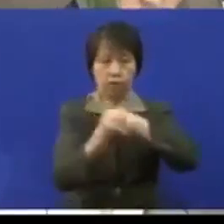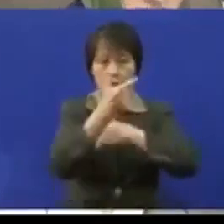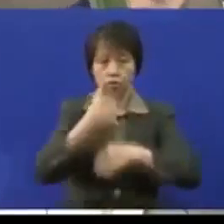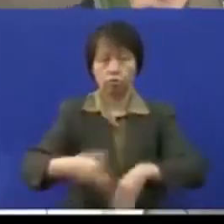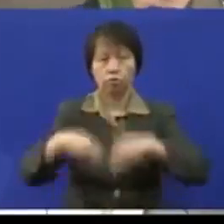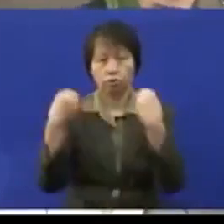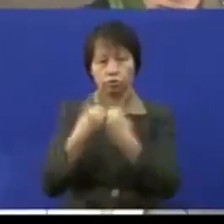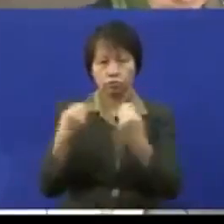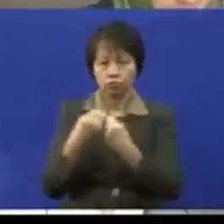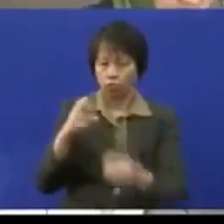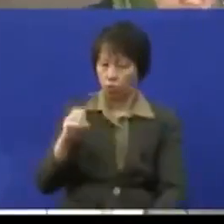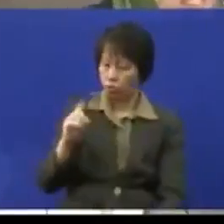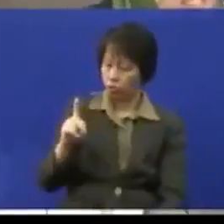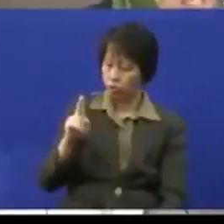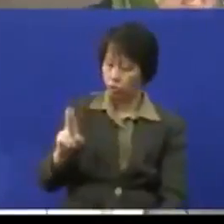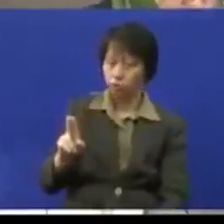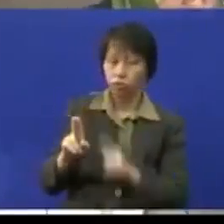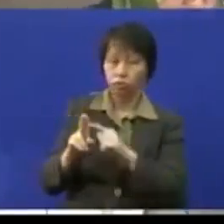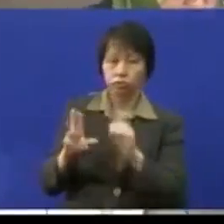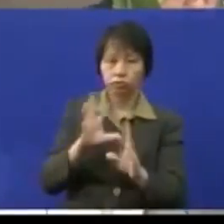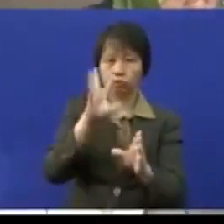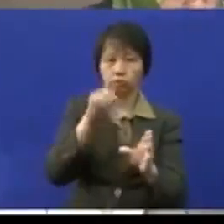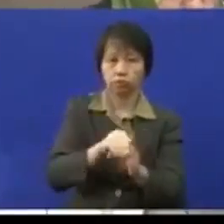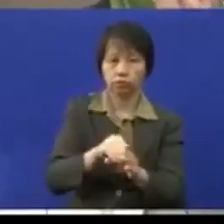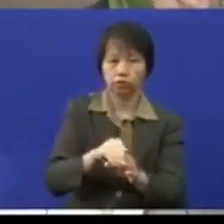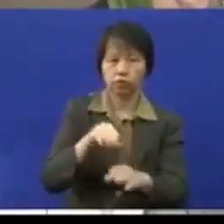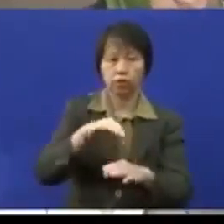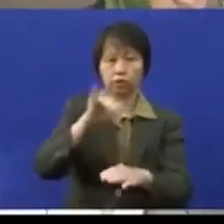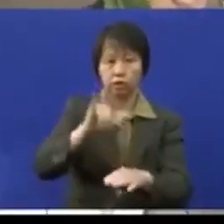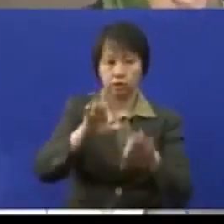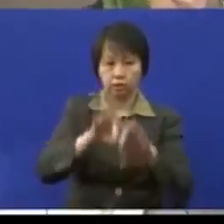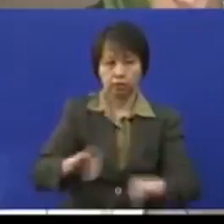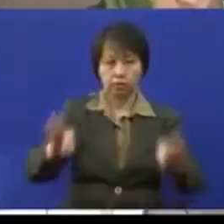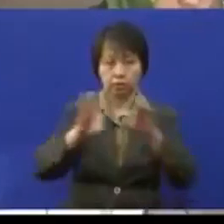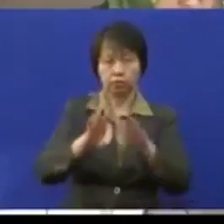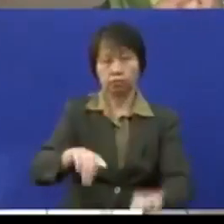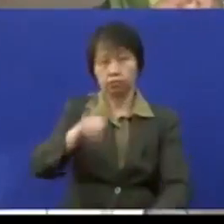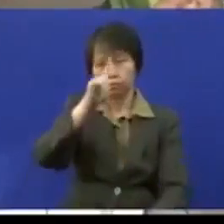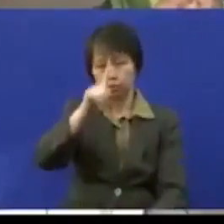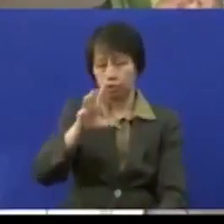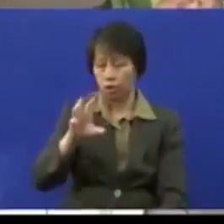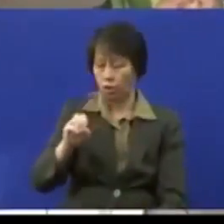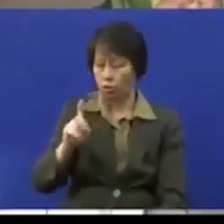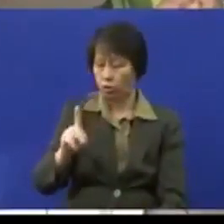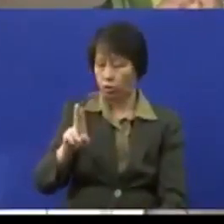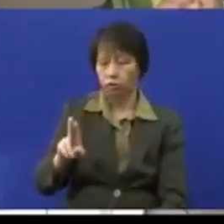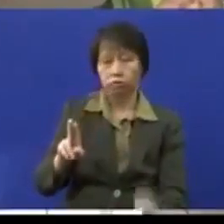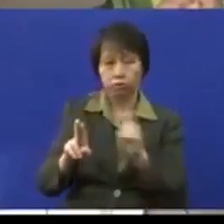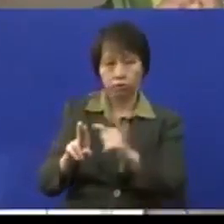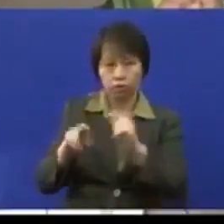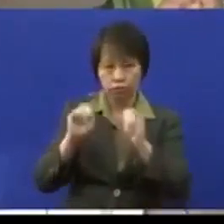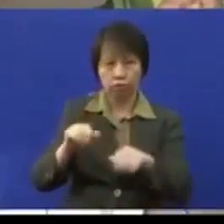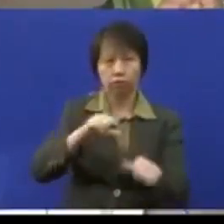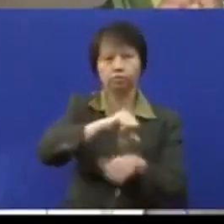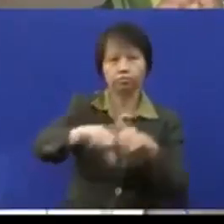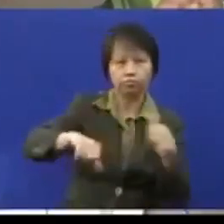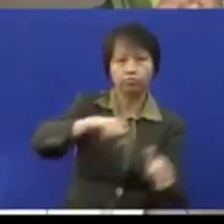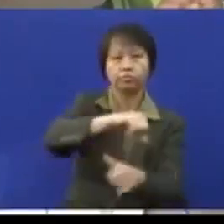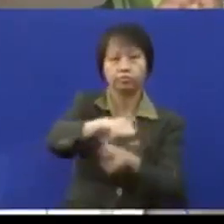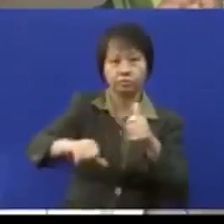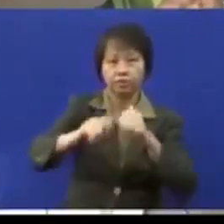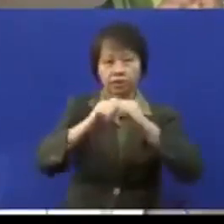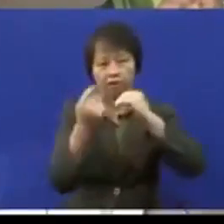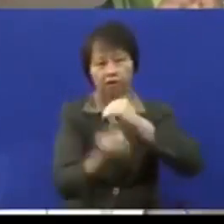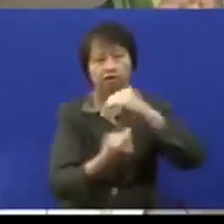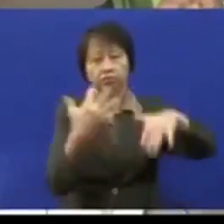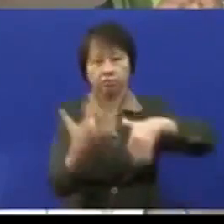jumlah OKU yang terlibat dan ianya lebih penting untuk memastikan OKU ini boleh bersosial bagaimana mereka